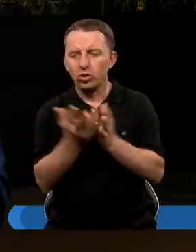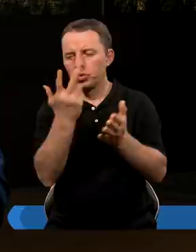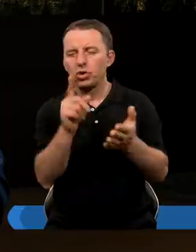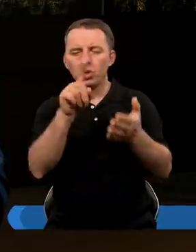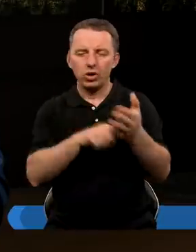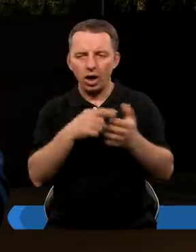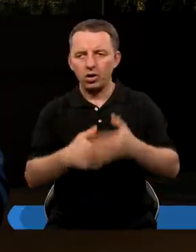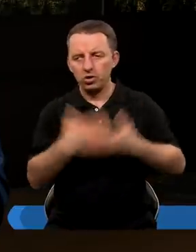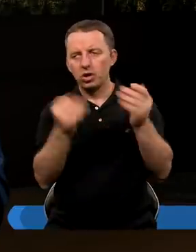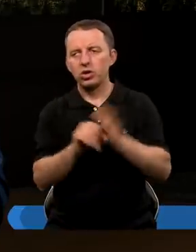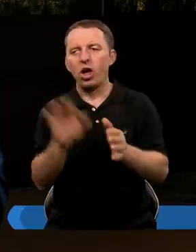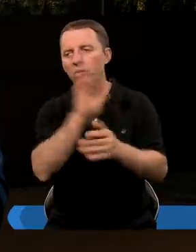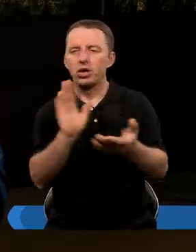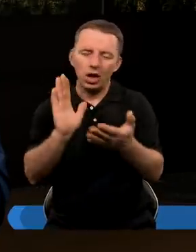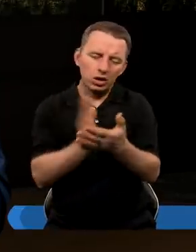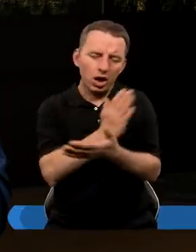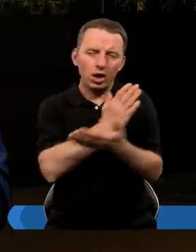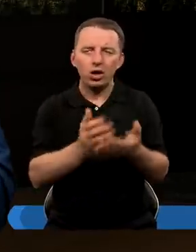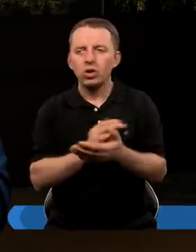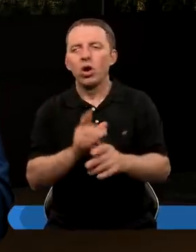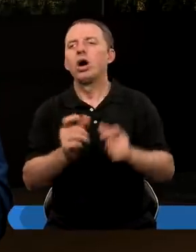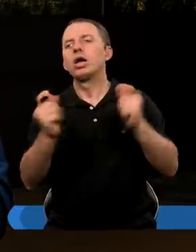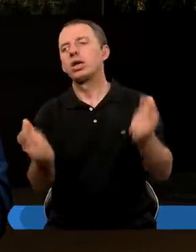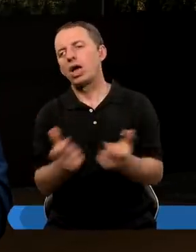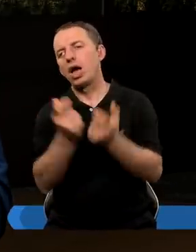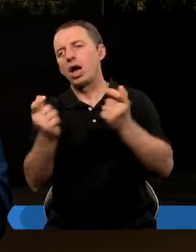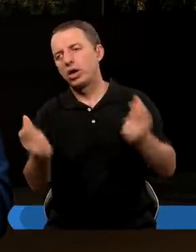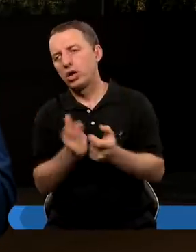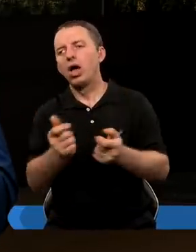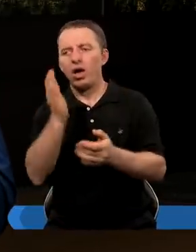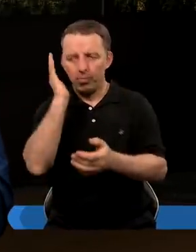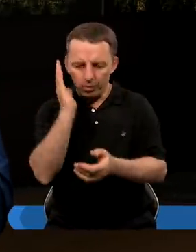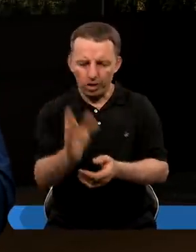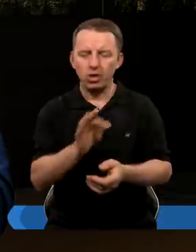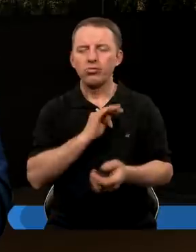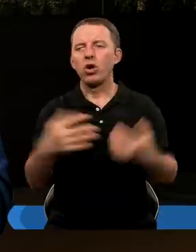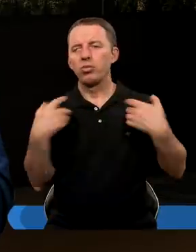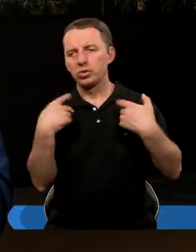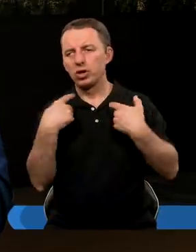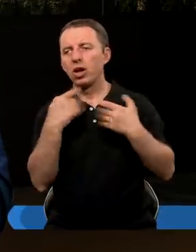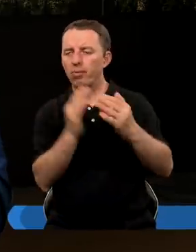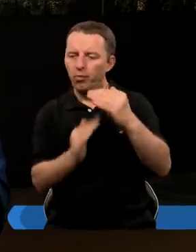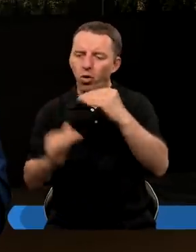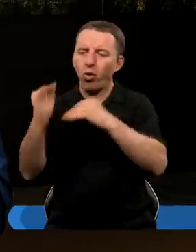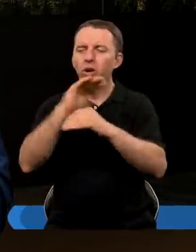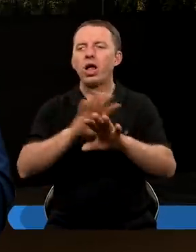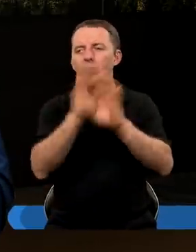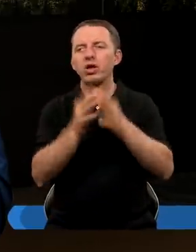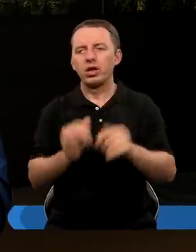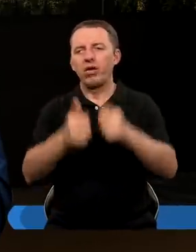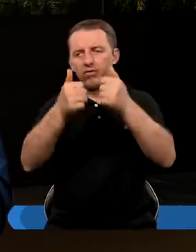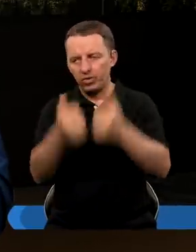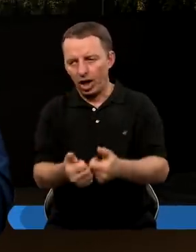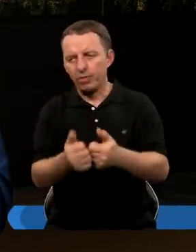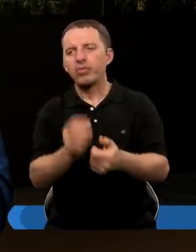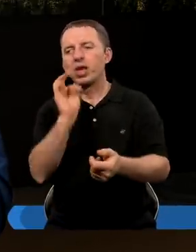trzy razy dziennie do Boga, niezależnie od tego, co mu zagrażę. Prawda? Czy ja będę, czy w moim życiu Bóg jest ponad wszystko? Czy ja jestem w